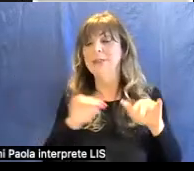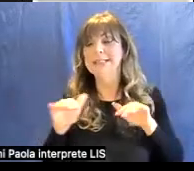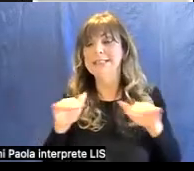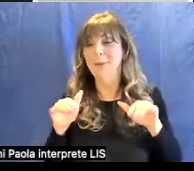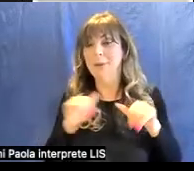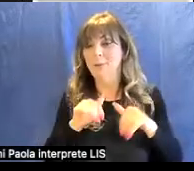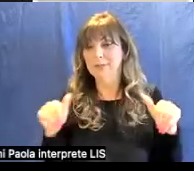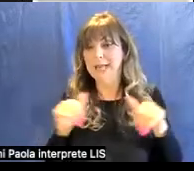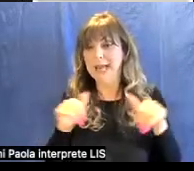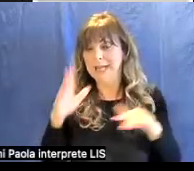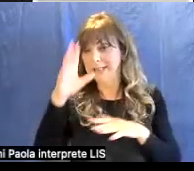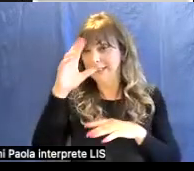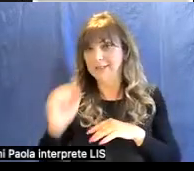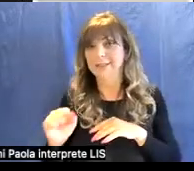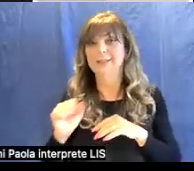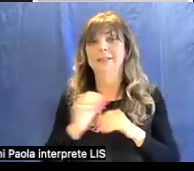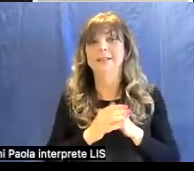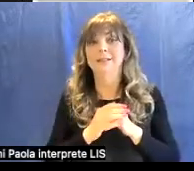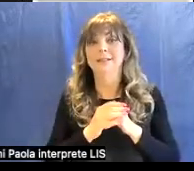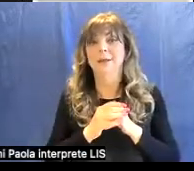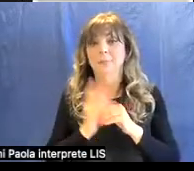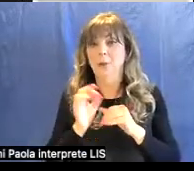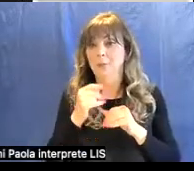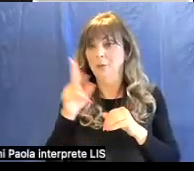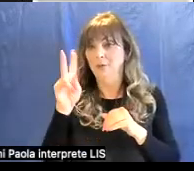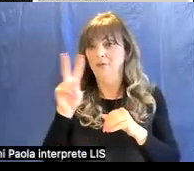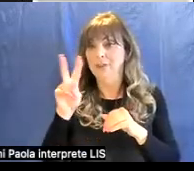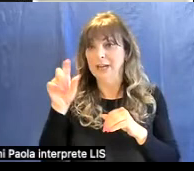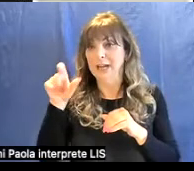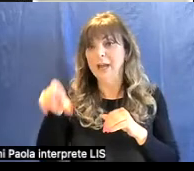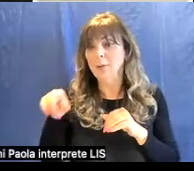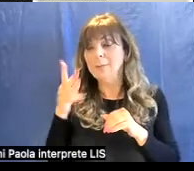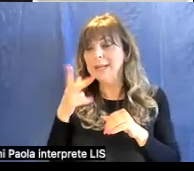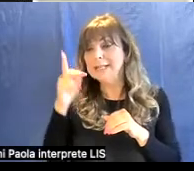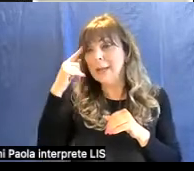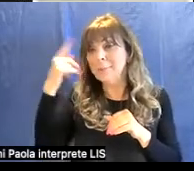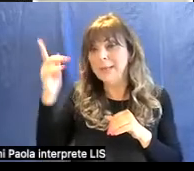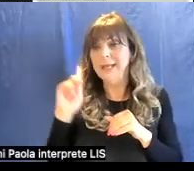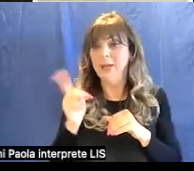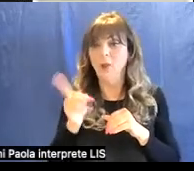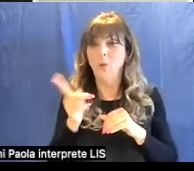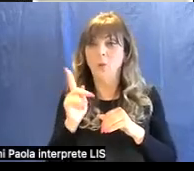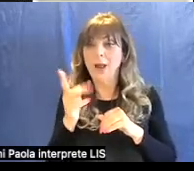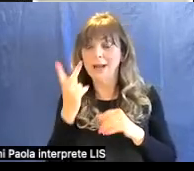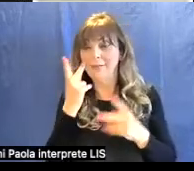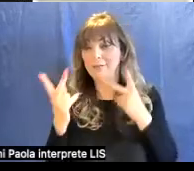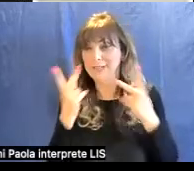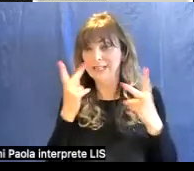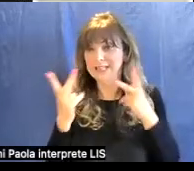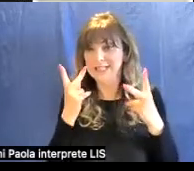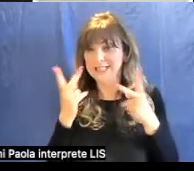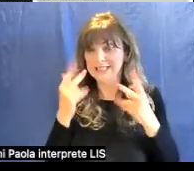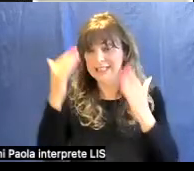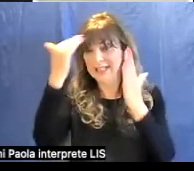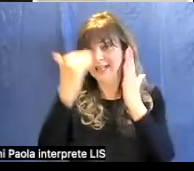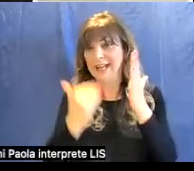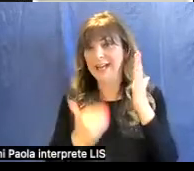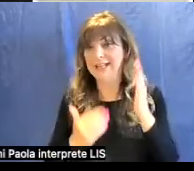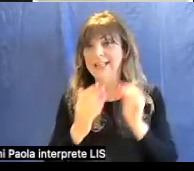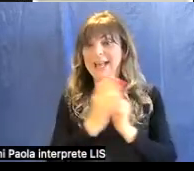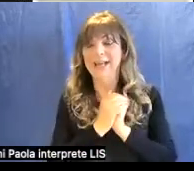alla sezione di Villa La Quiete per sapere quali sono le visite in calendario